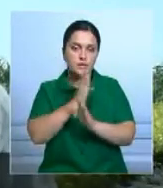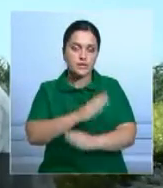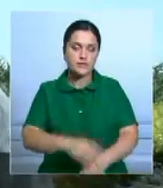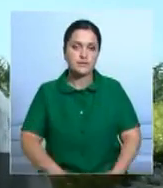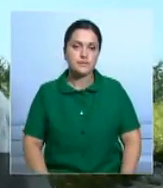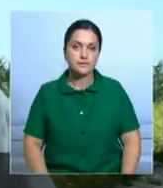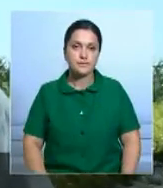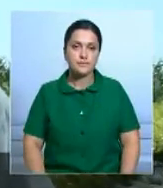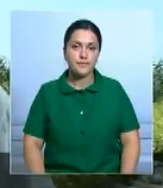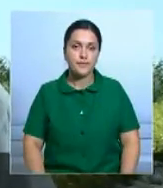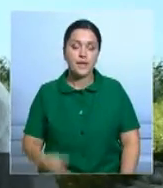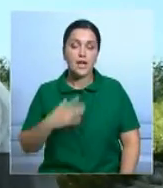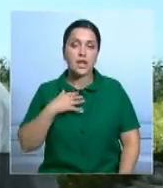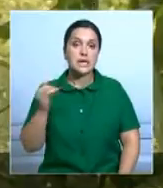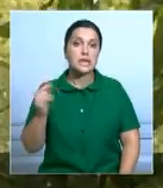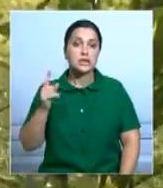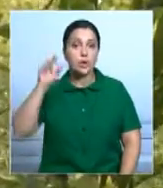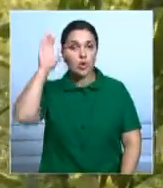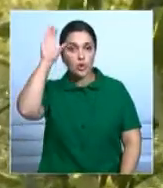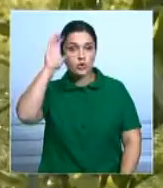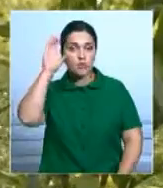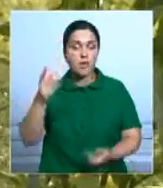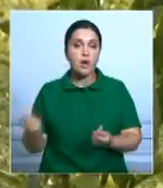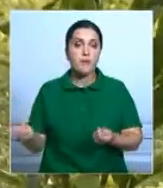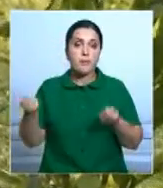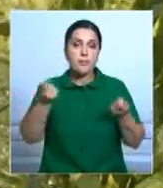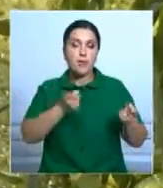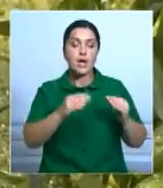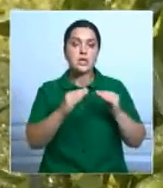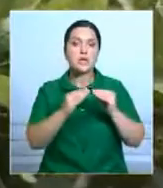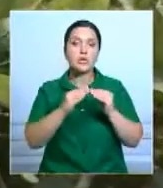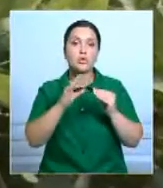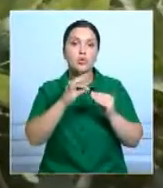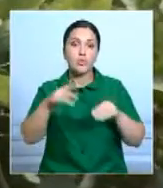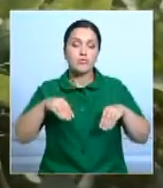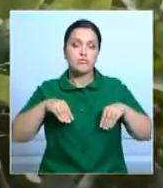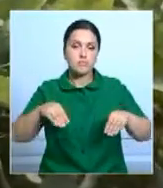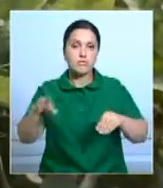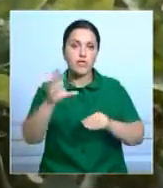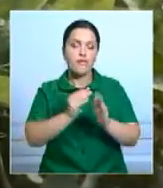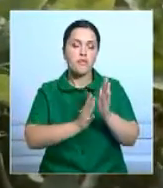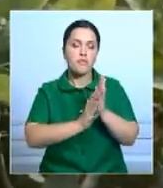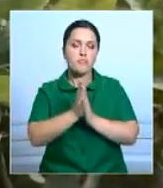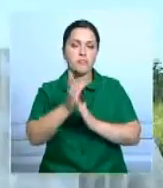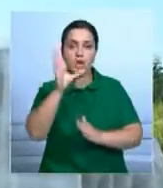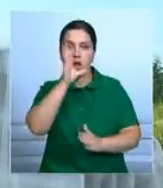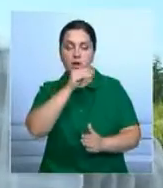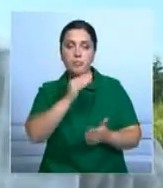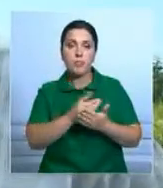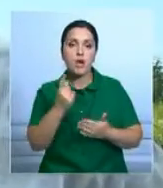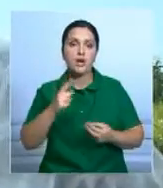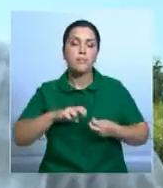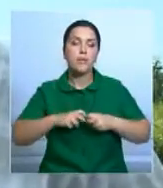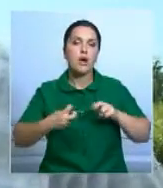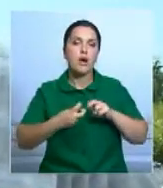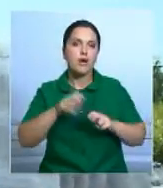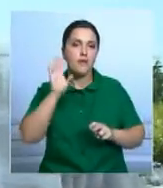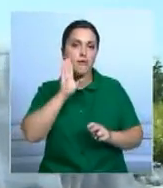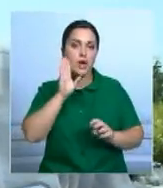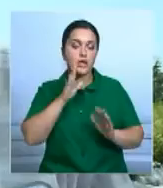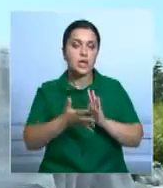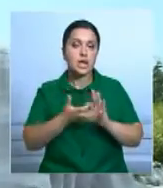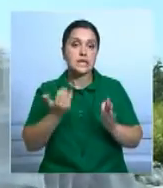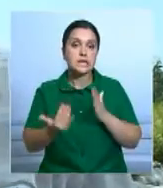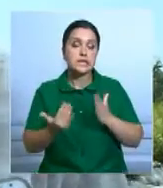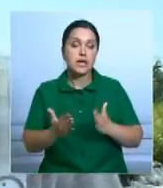Семена привез из Узбекистана, 10 тонн взял. Все, что засеяли, все выросло, принялось. Единственная проблема с водой. Будет